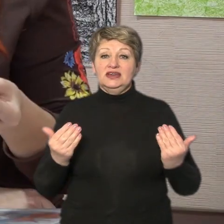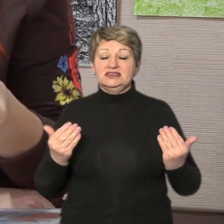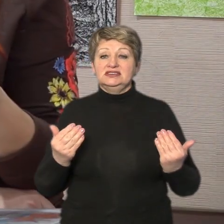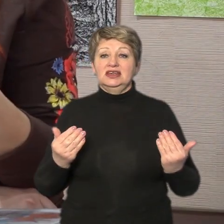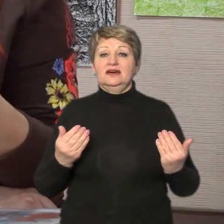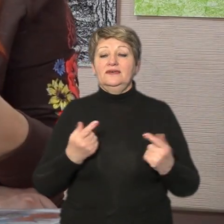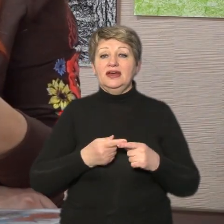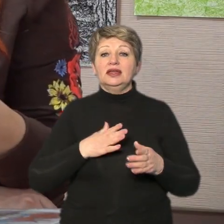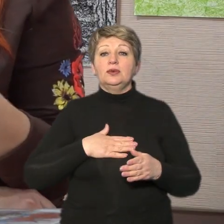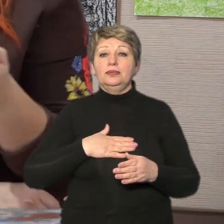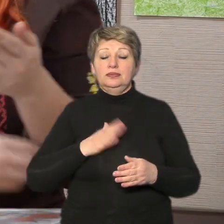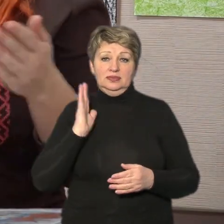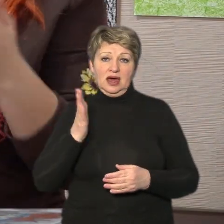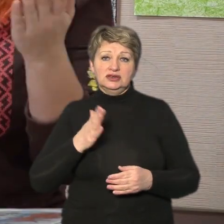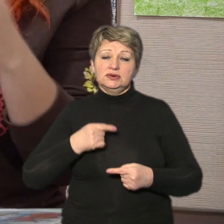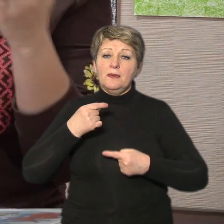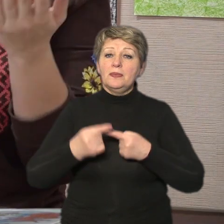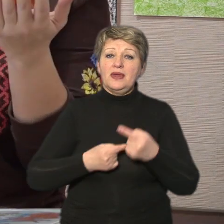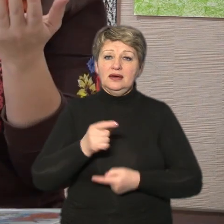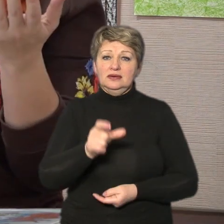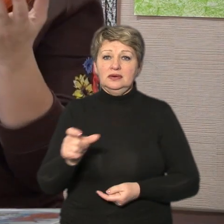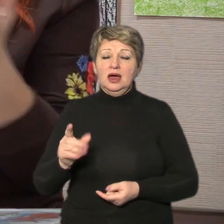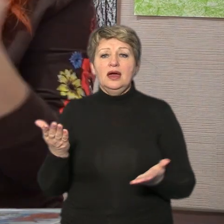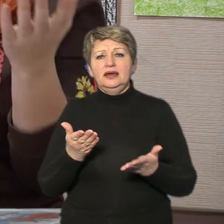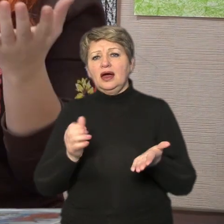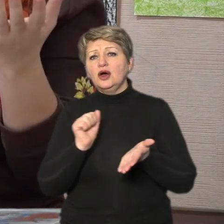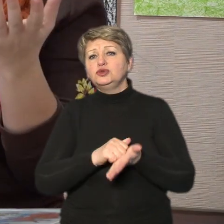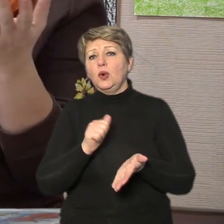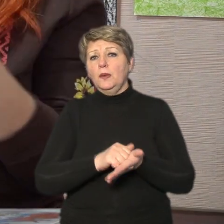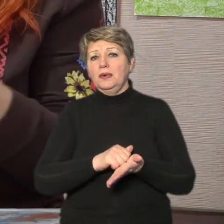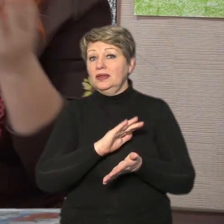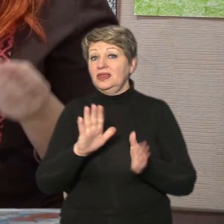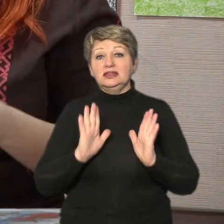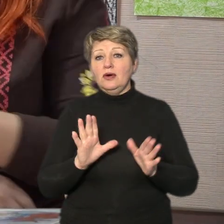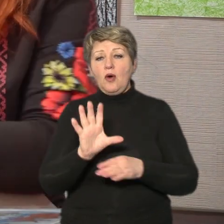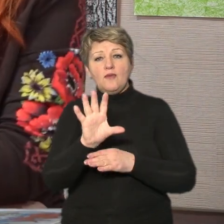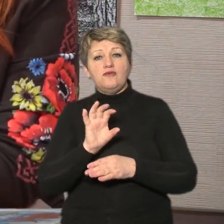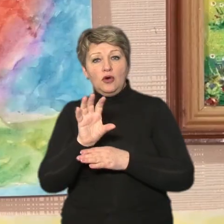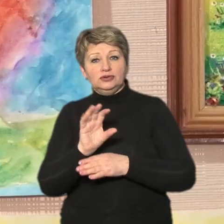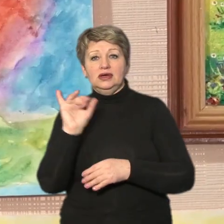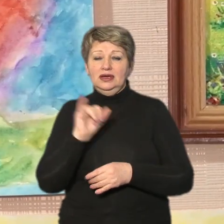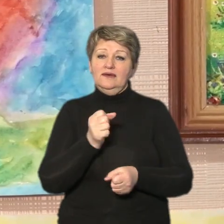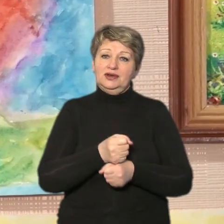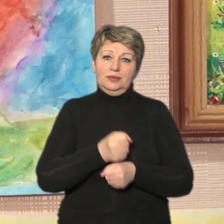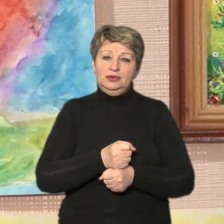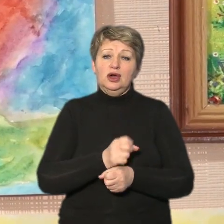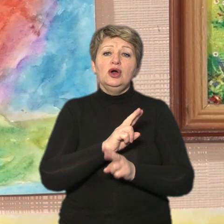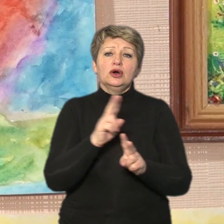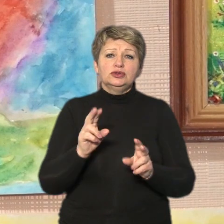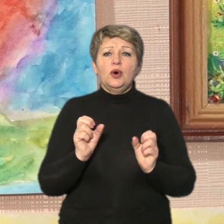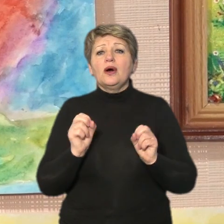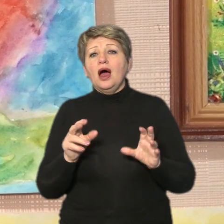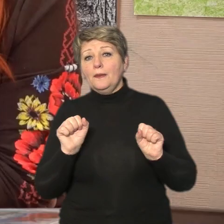наших нащадків якась документація не тільки фото а ще й в роботах хто як може